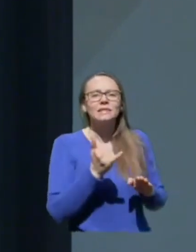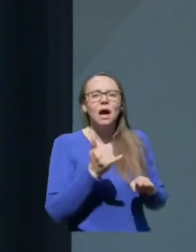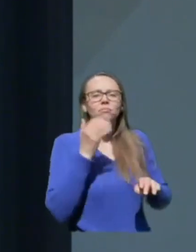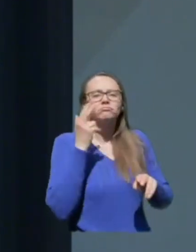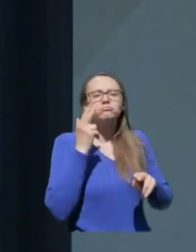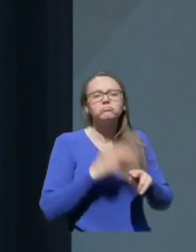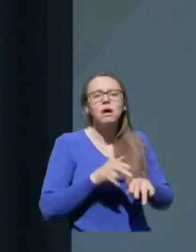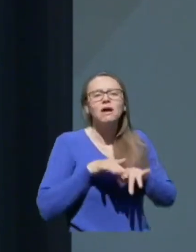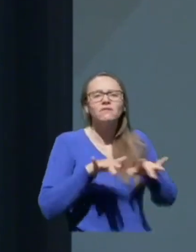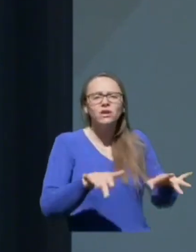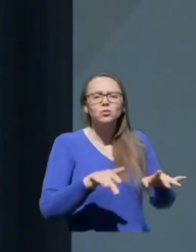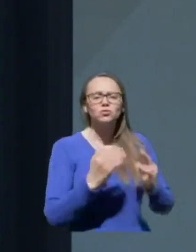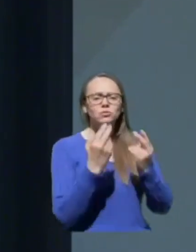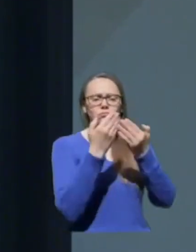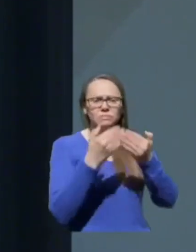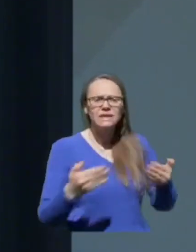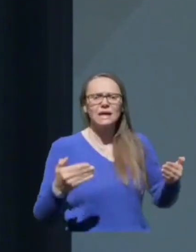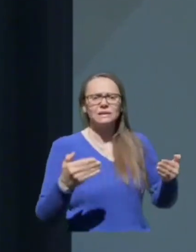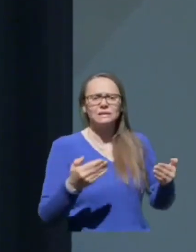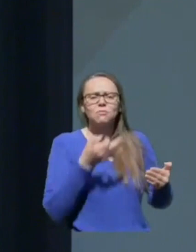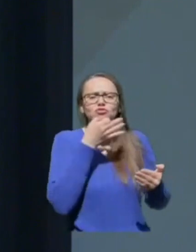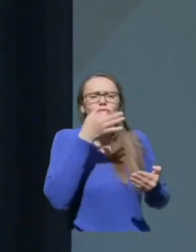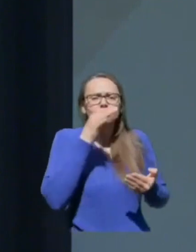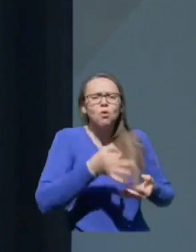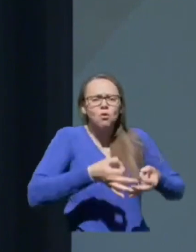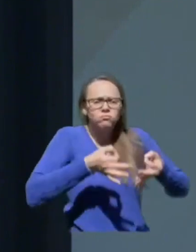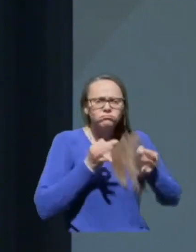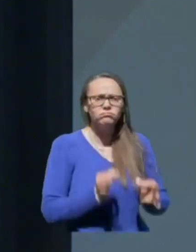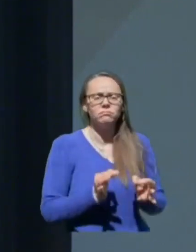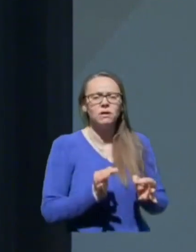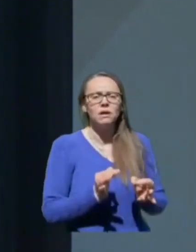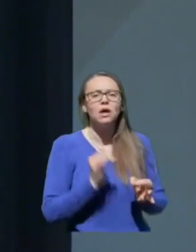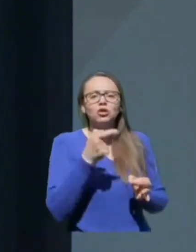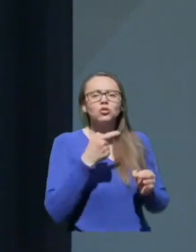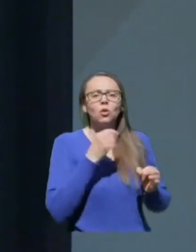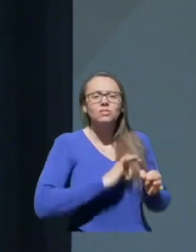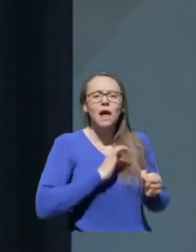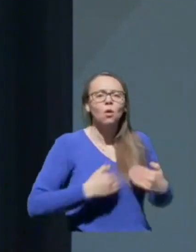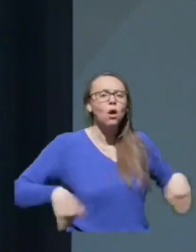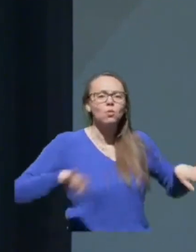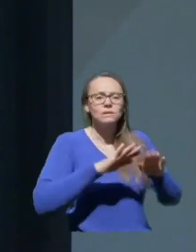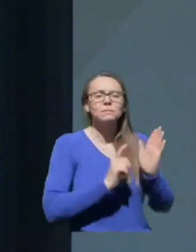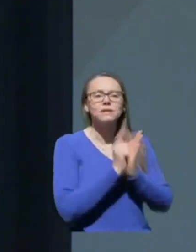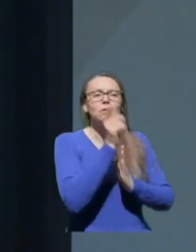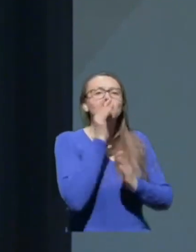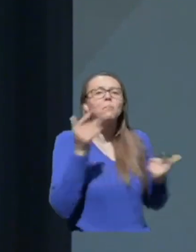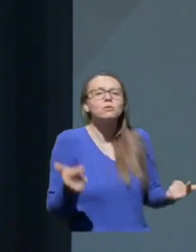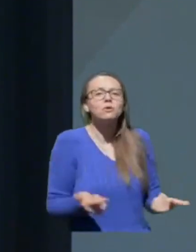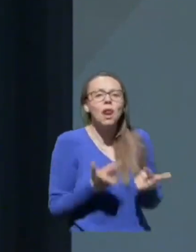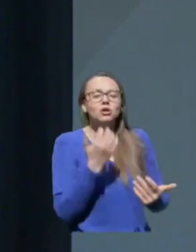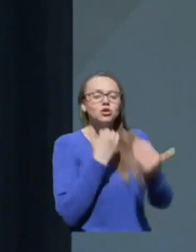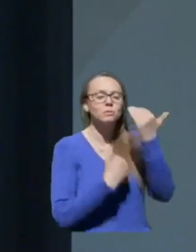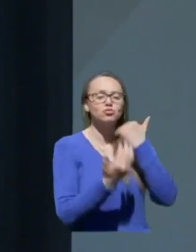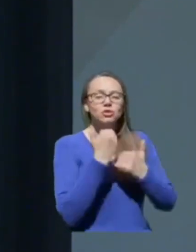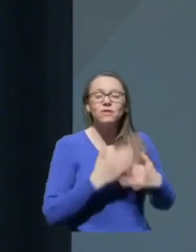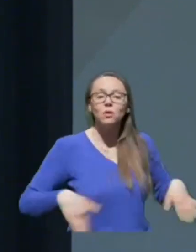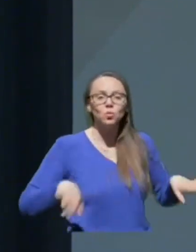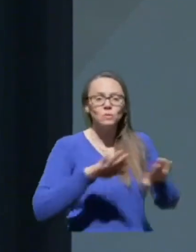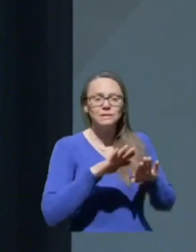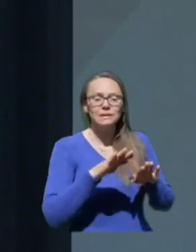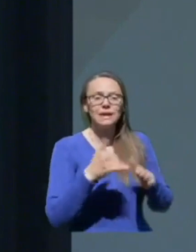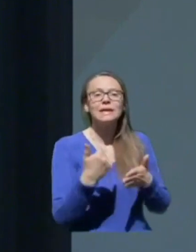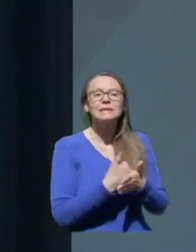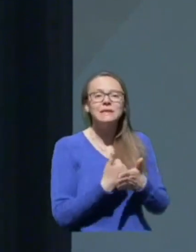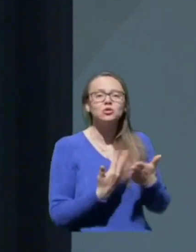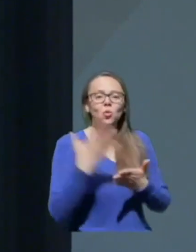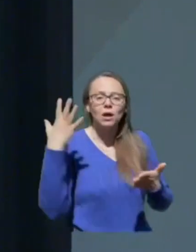čim bolj prepričljivo. To je naloga vseh. Rezultate bomo z olajšanjem lahko uživali vsi, zasluga za